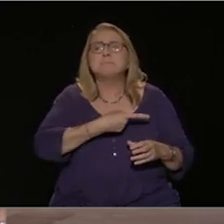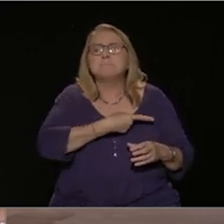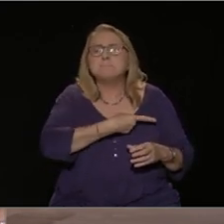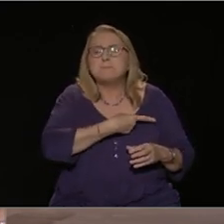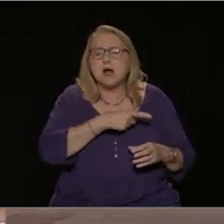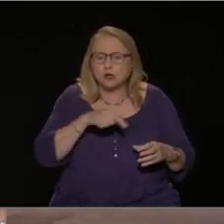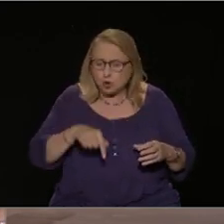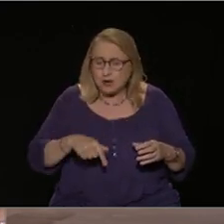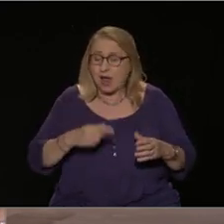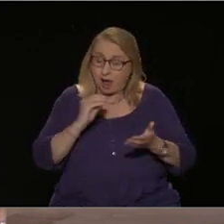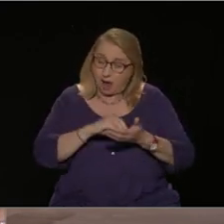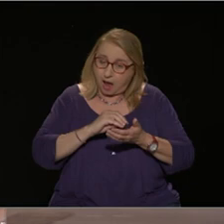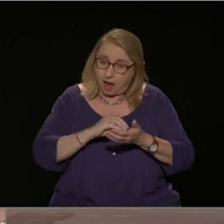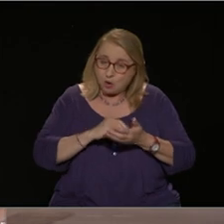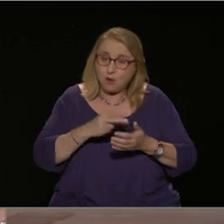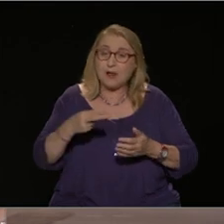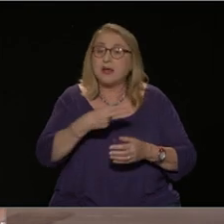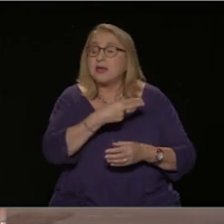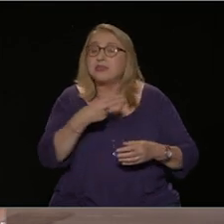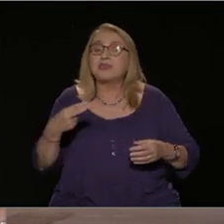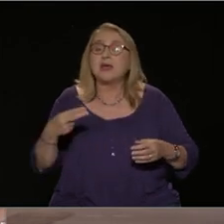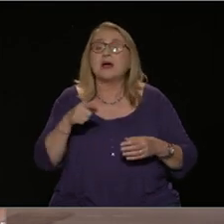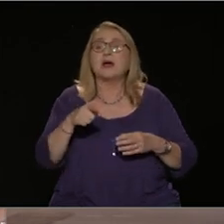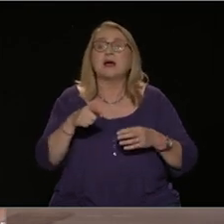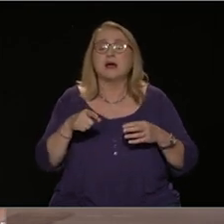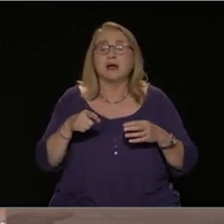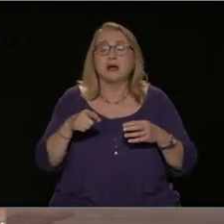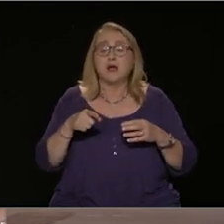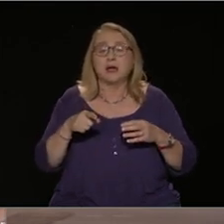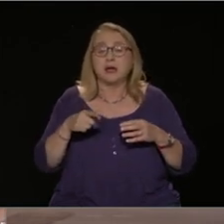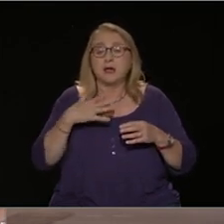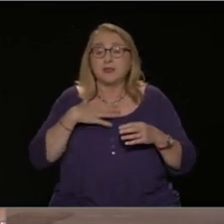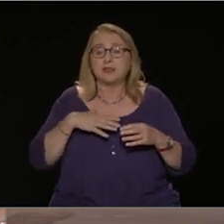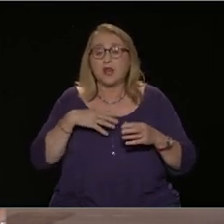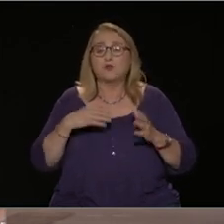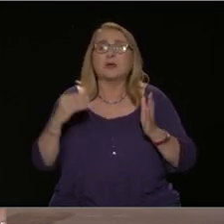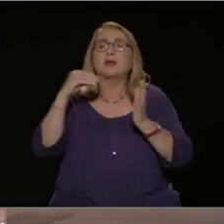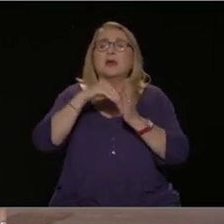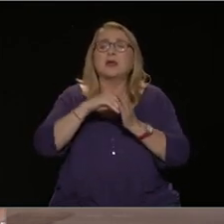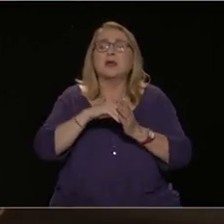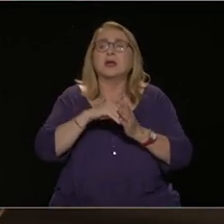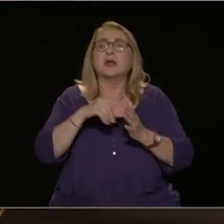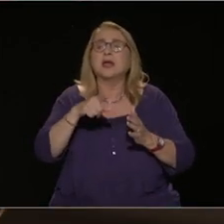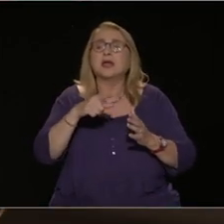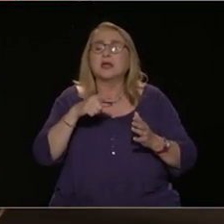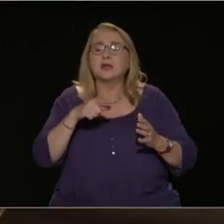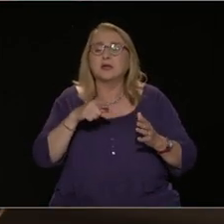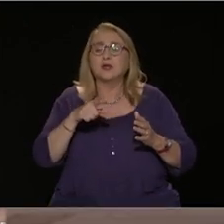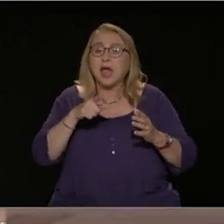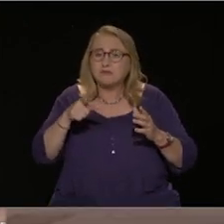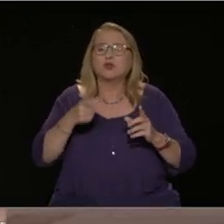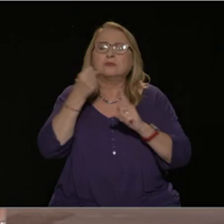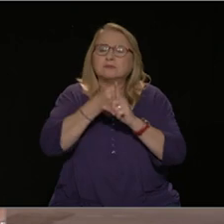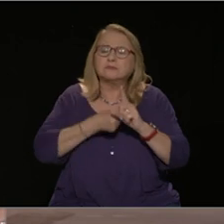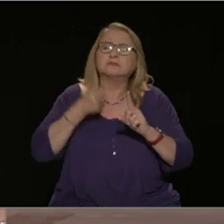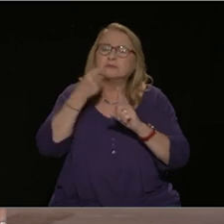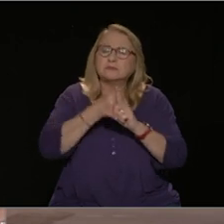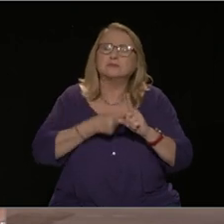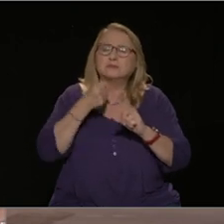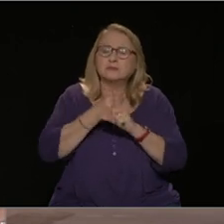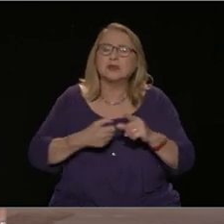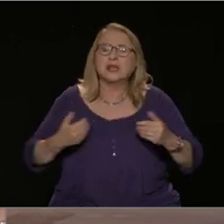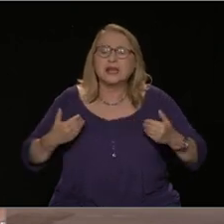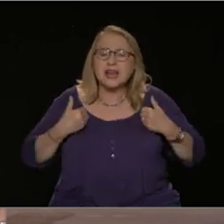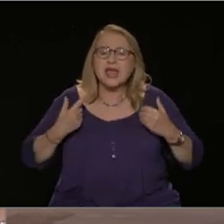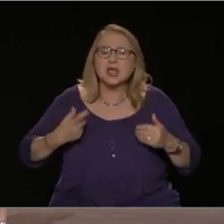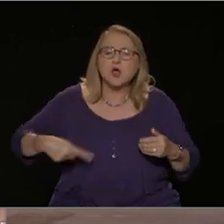επιμένουμε, παρά την προσπάθεια να φύγει από το επίσημο πολιτικό σκηνικό, είναι κάτι για το οποίο οι εργαζόμενοι, οι νεολαία,